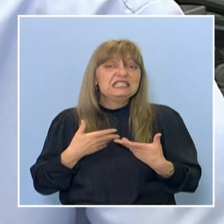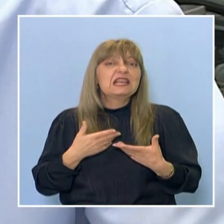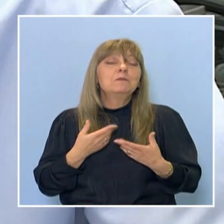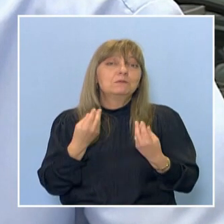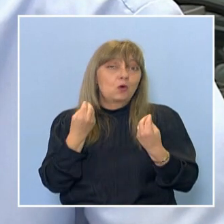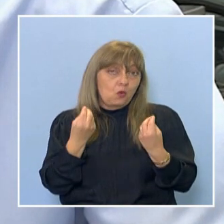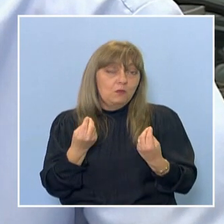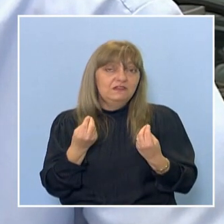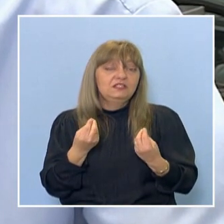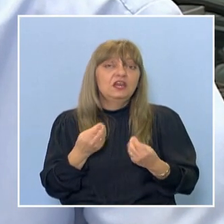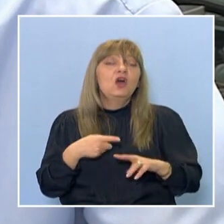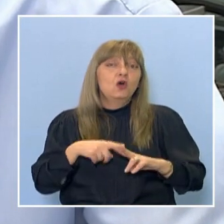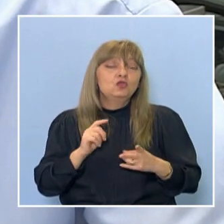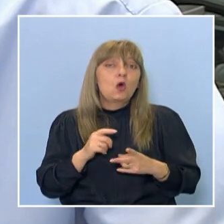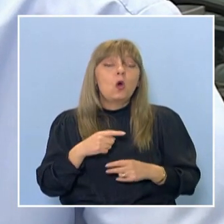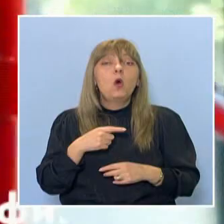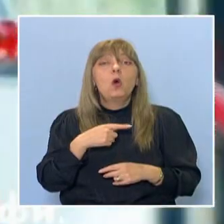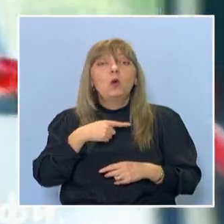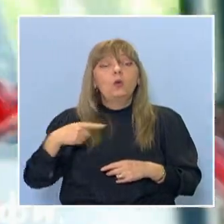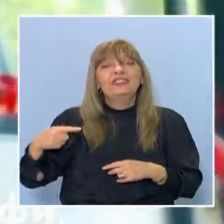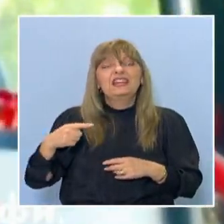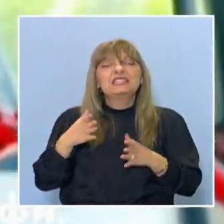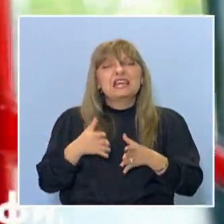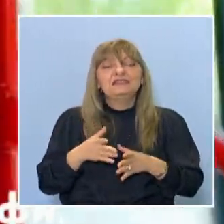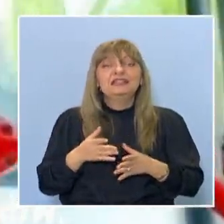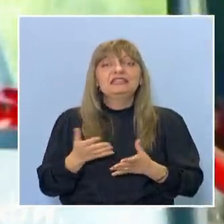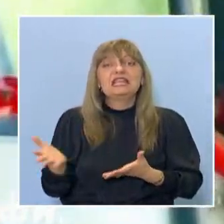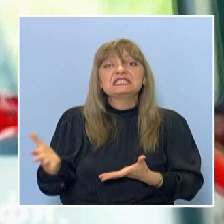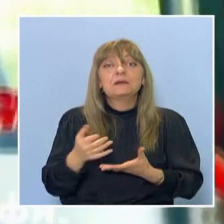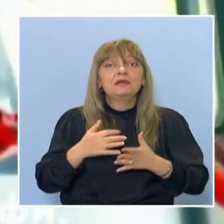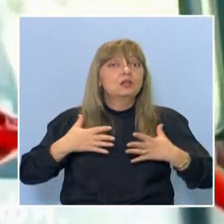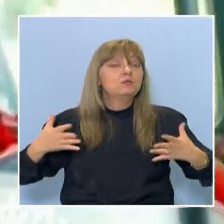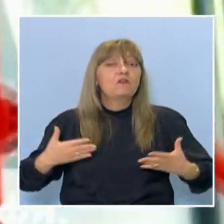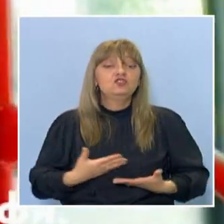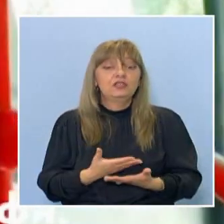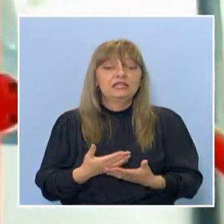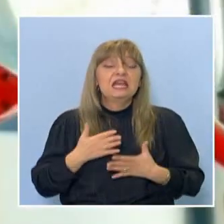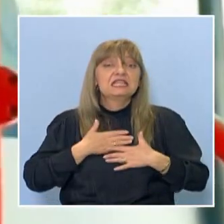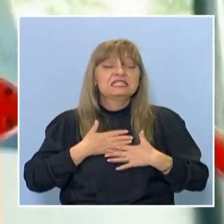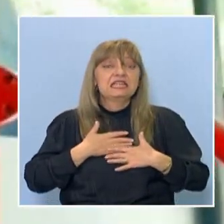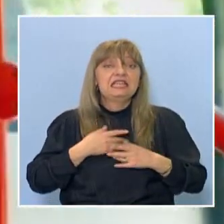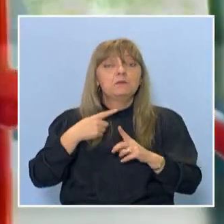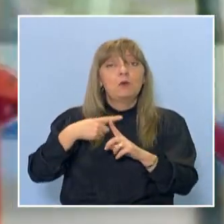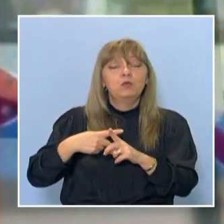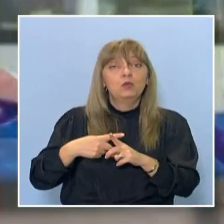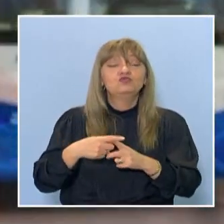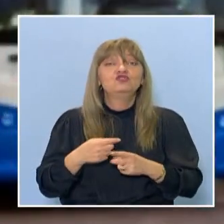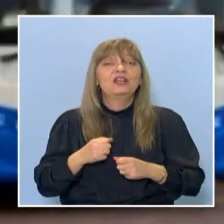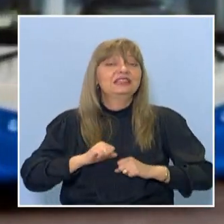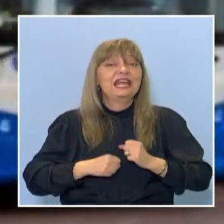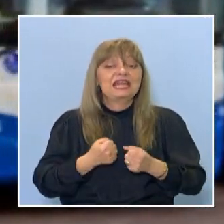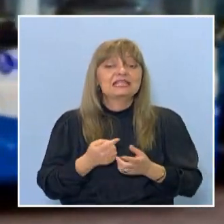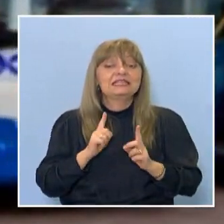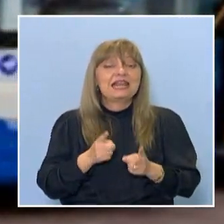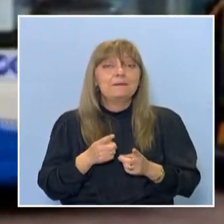отрицателните събират повече интерес. За да има повече положителни реакции, също като химията, трябва катализатор. Къде